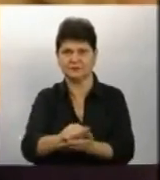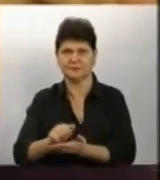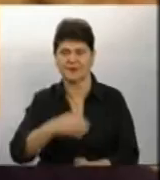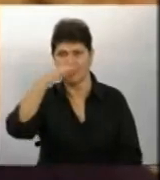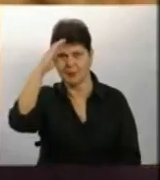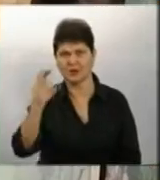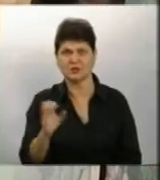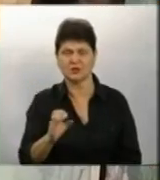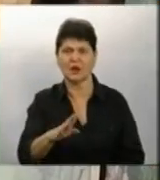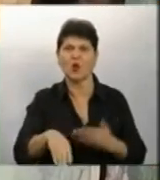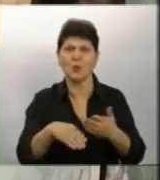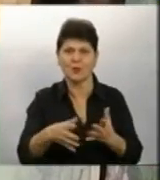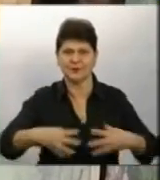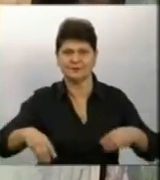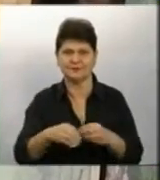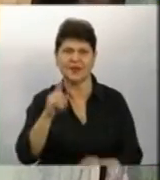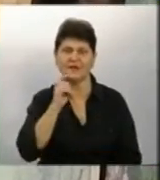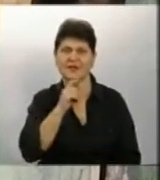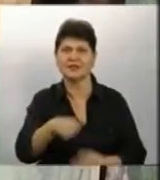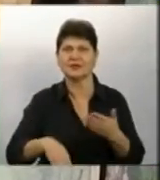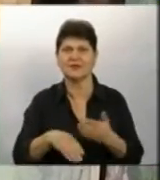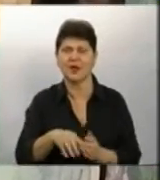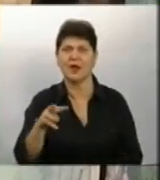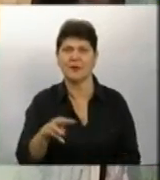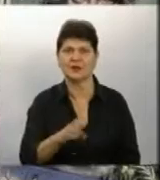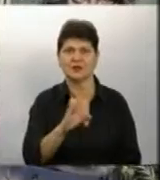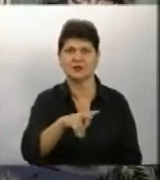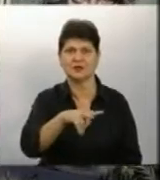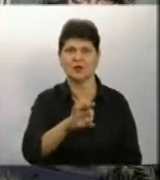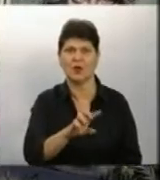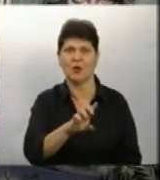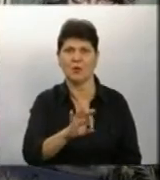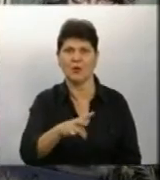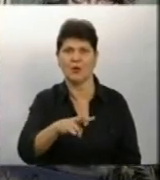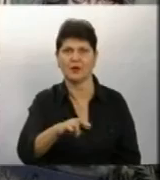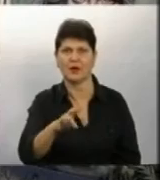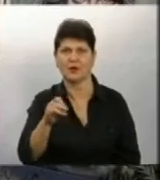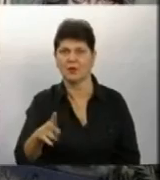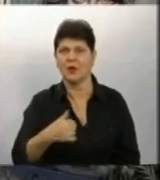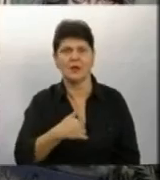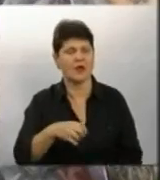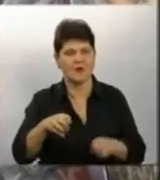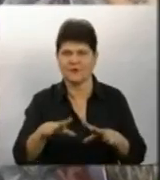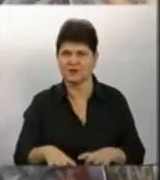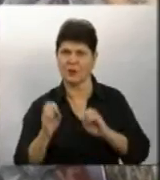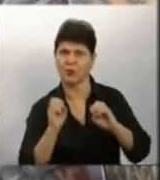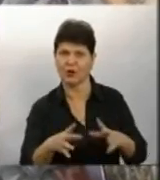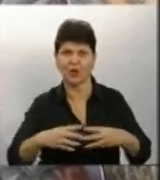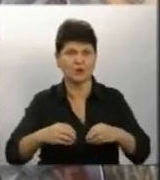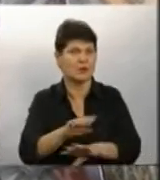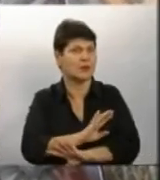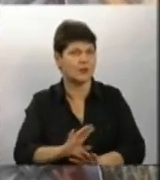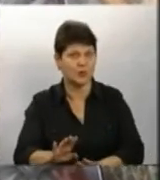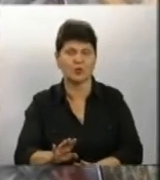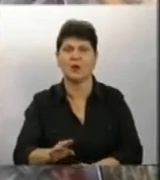Допомогти Добровольським взялася вінницька волонтерка Мирослава Слободянюк Я вирішила, що я не хочу полишати цю родину, в той час ми вже